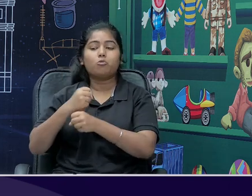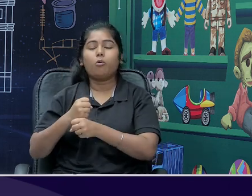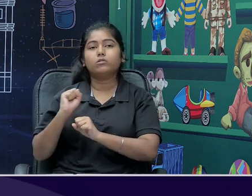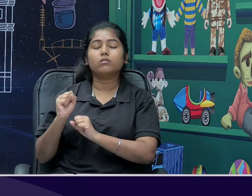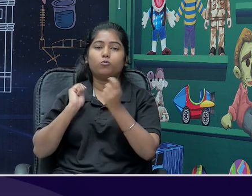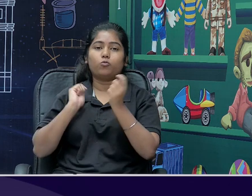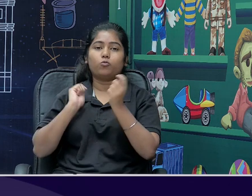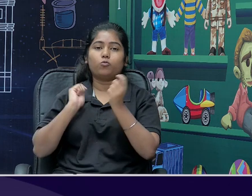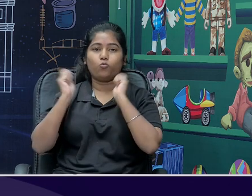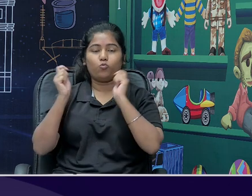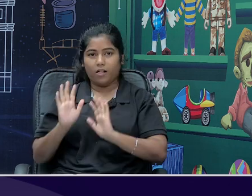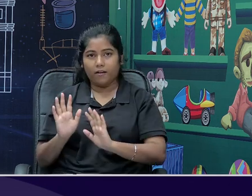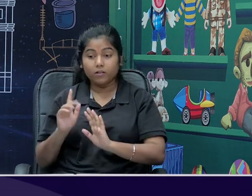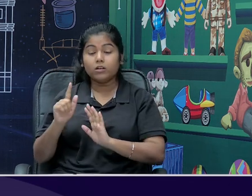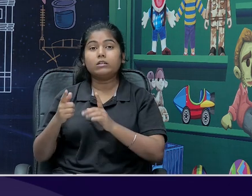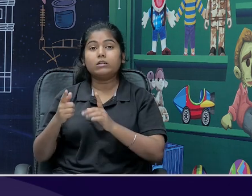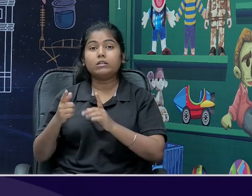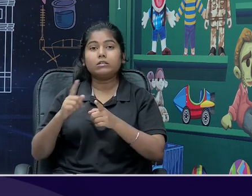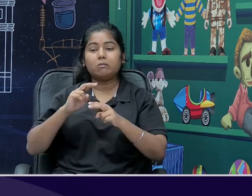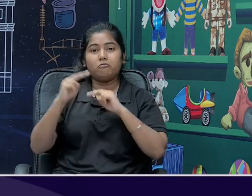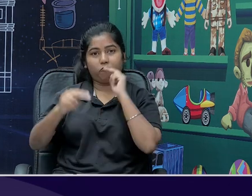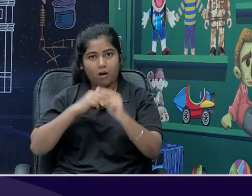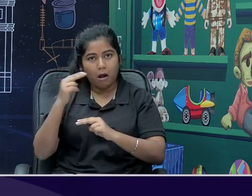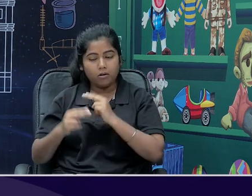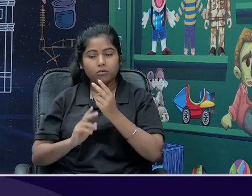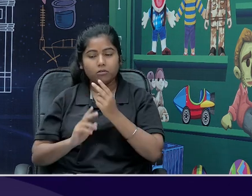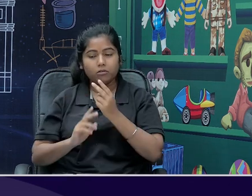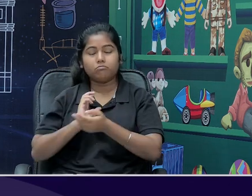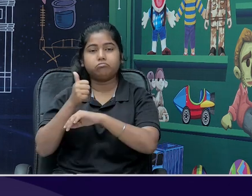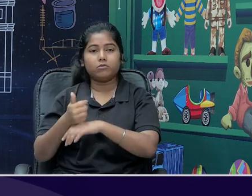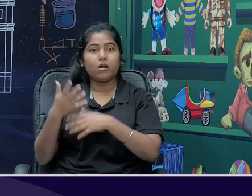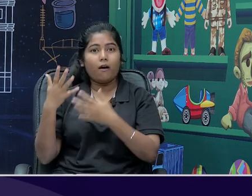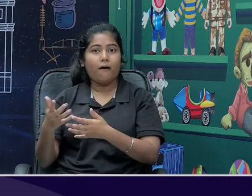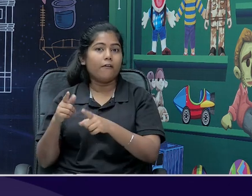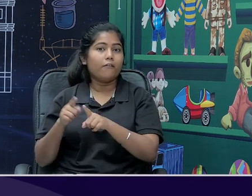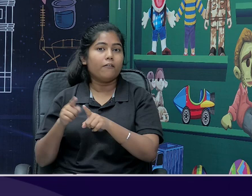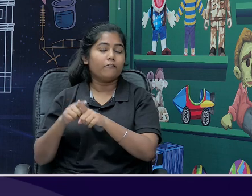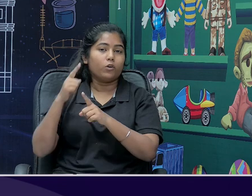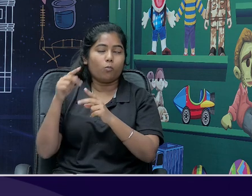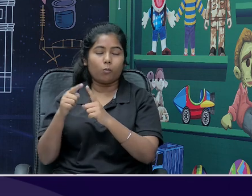is because it is we to set our country's country's priorities